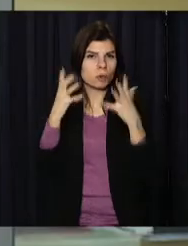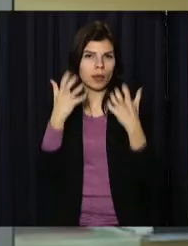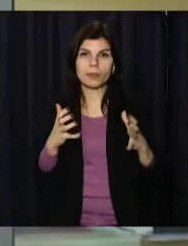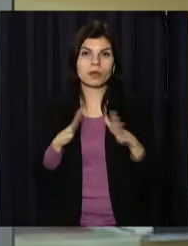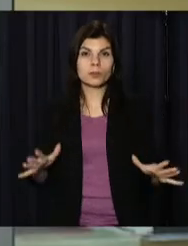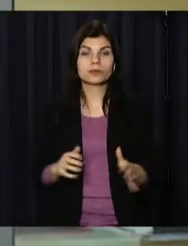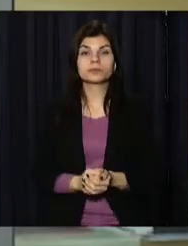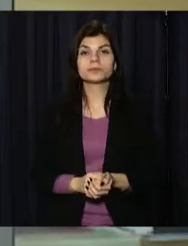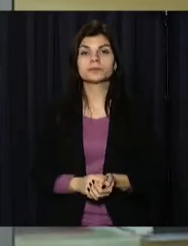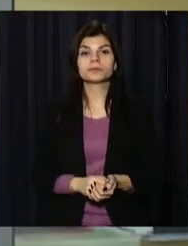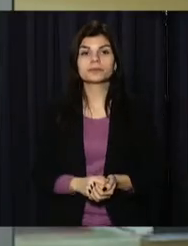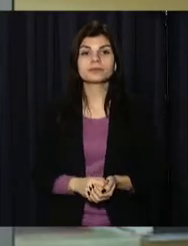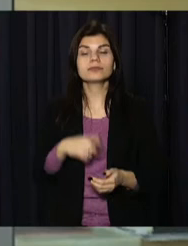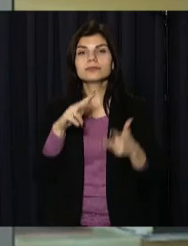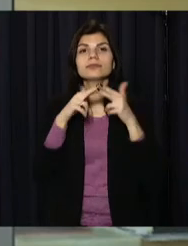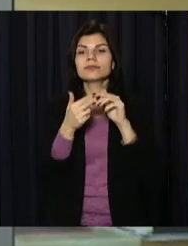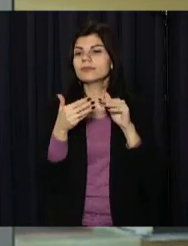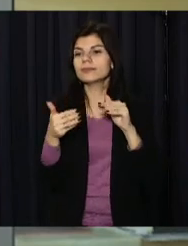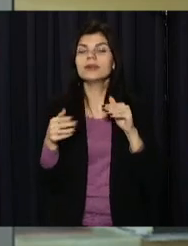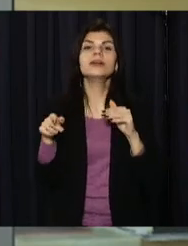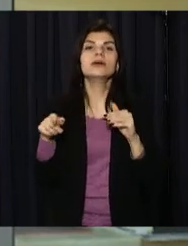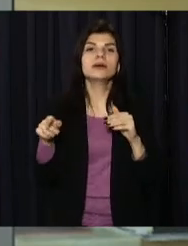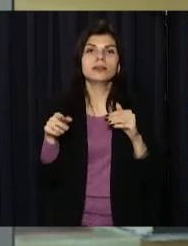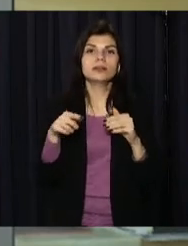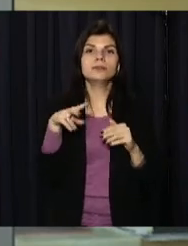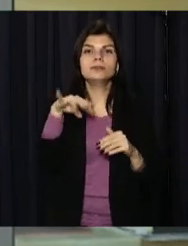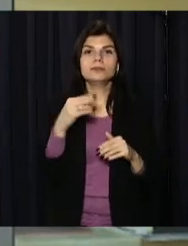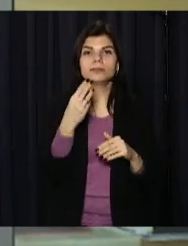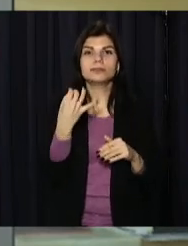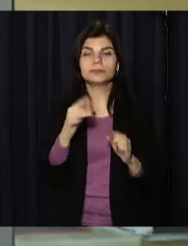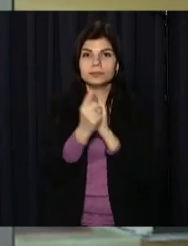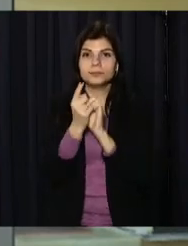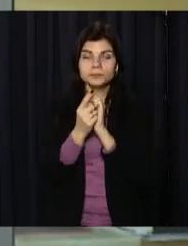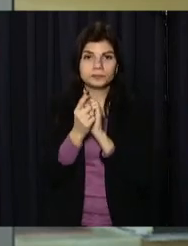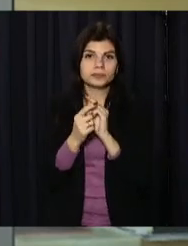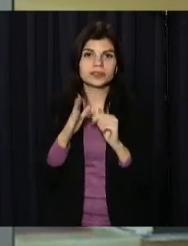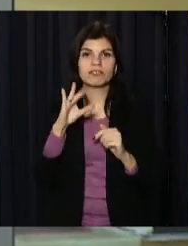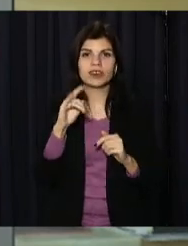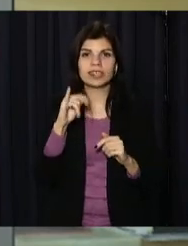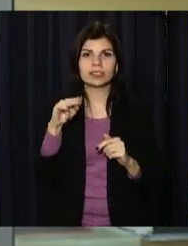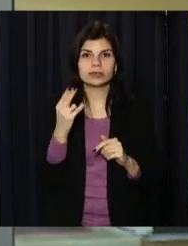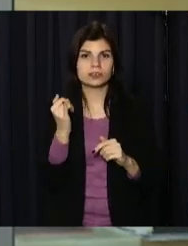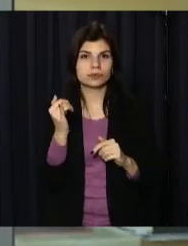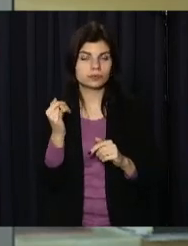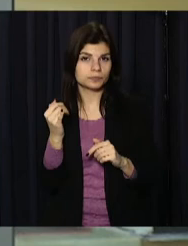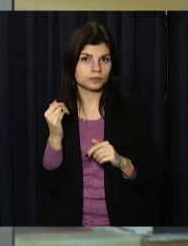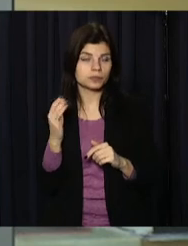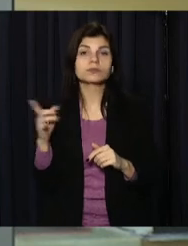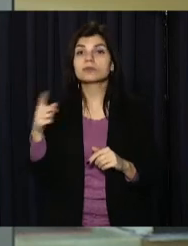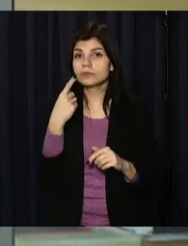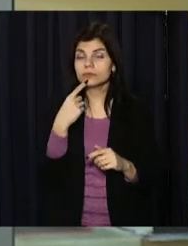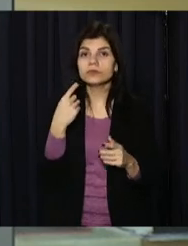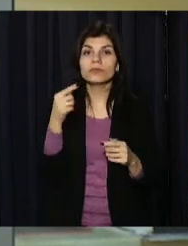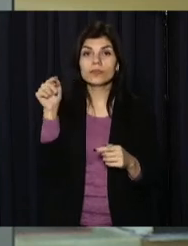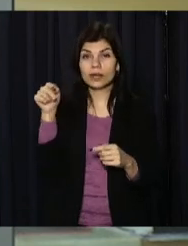А в Лихівці Кам'янського району реконструюють місцевий ліцей. Його наремонтували майже півстоліття. Підрядники кажуть,